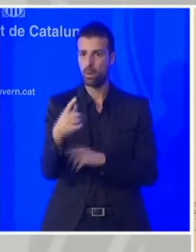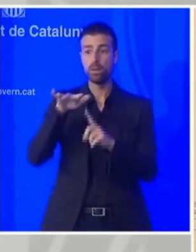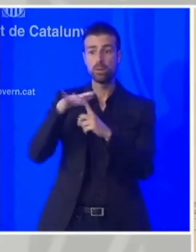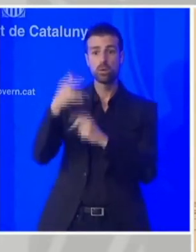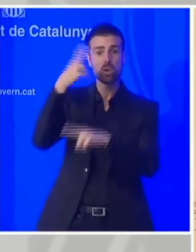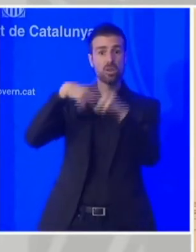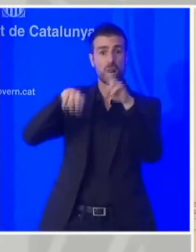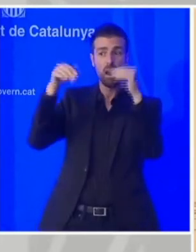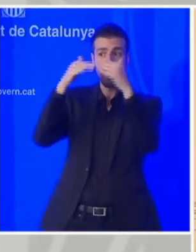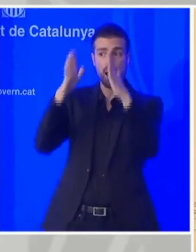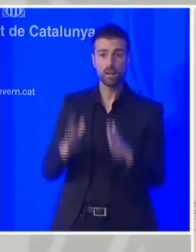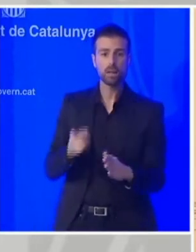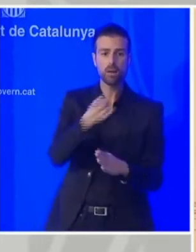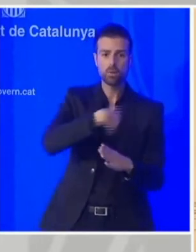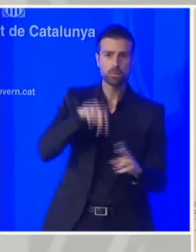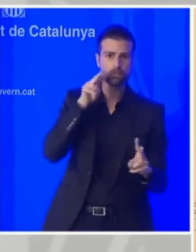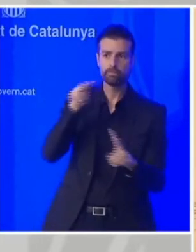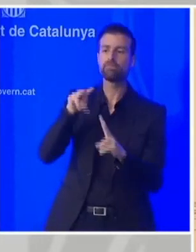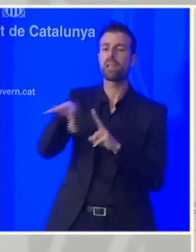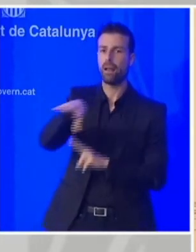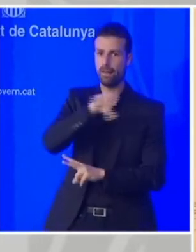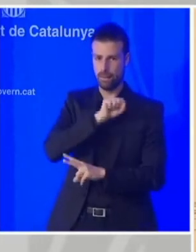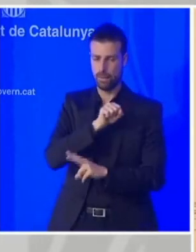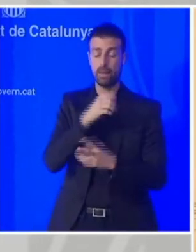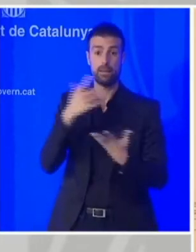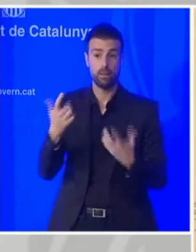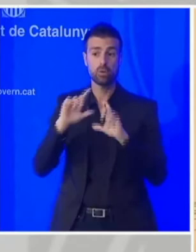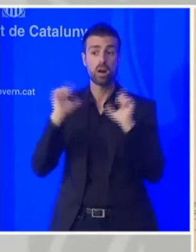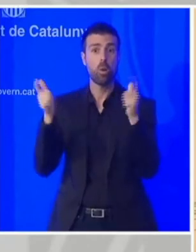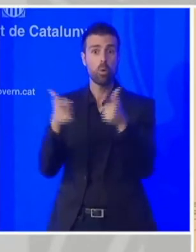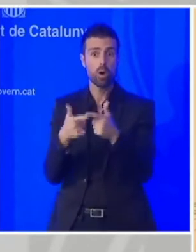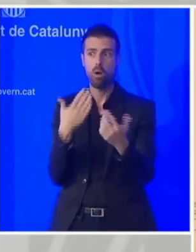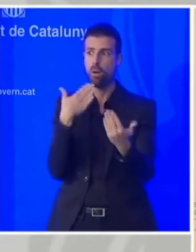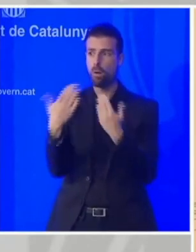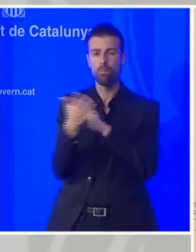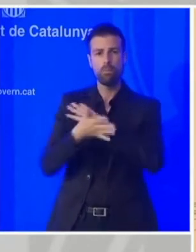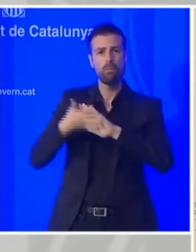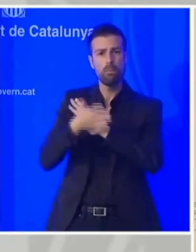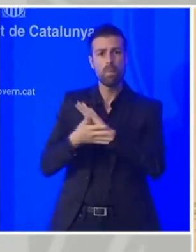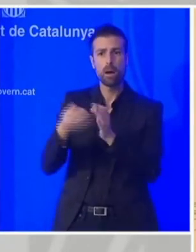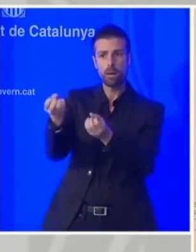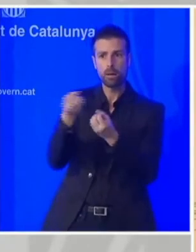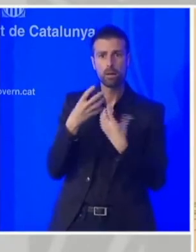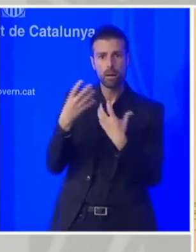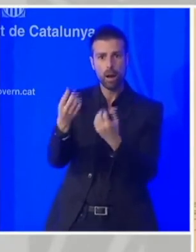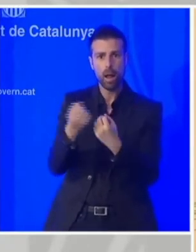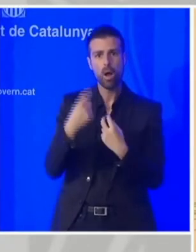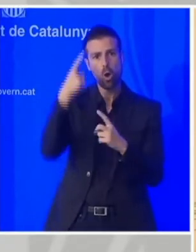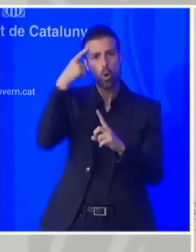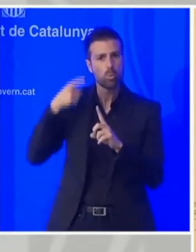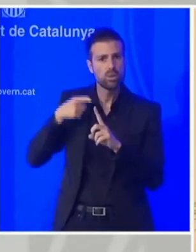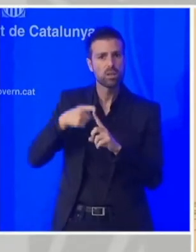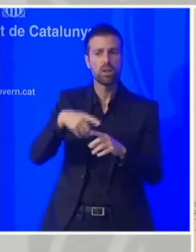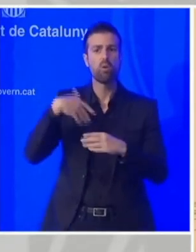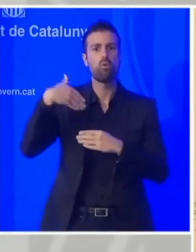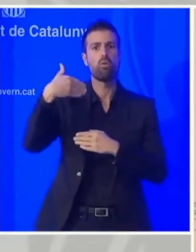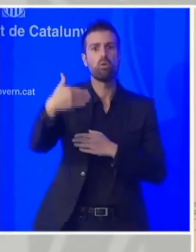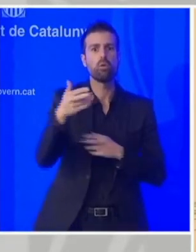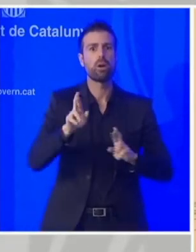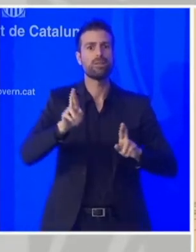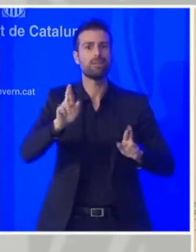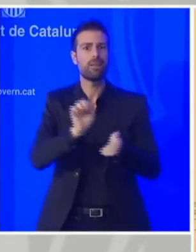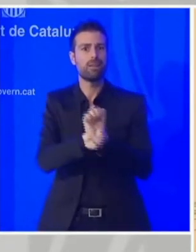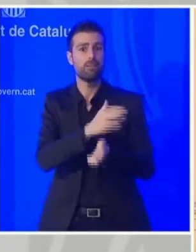i, per tant, amb les explicacions que ens han fet a la reunió, entenem que les pretensions i les expectatives que tenim des del municipalisme